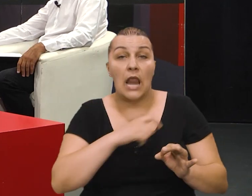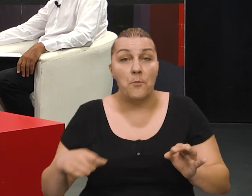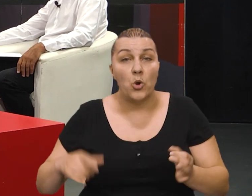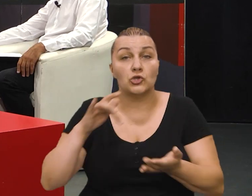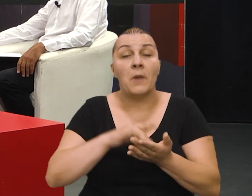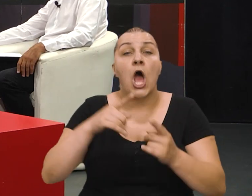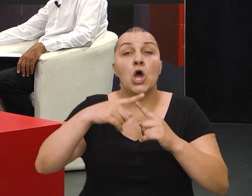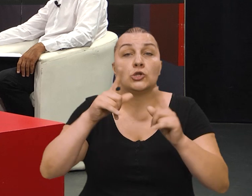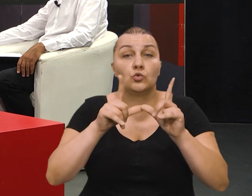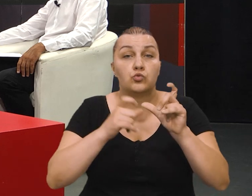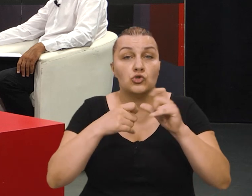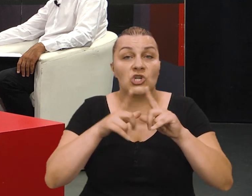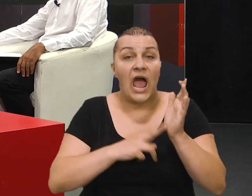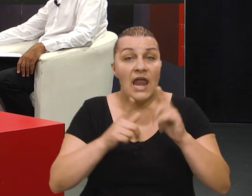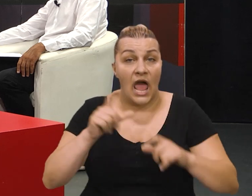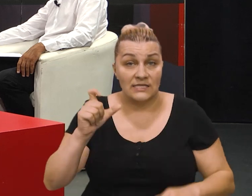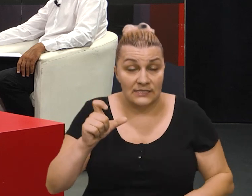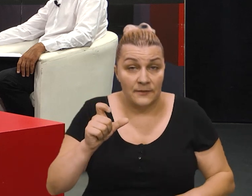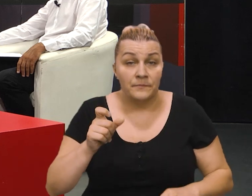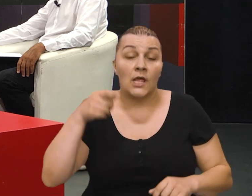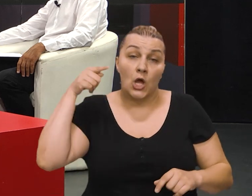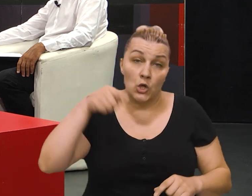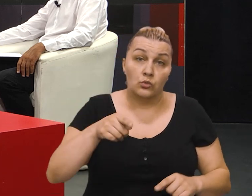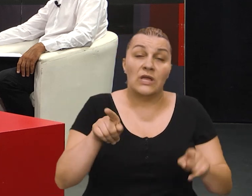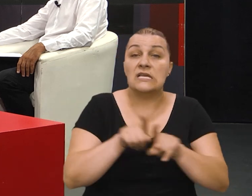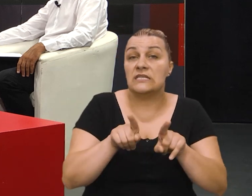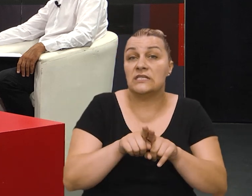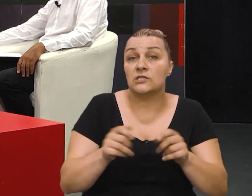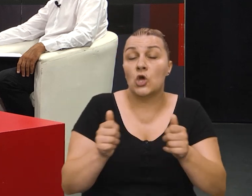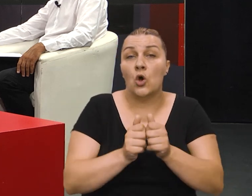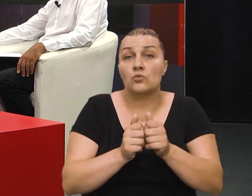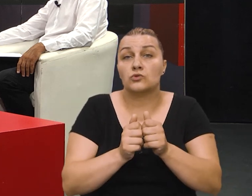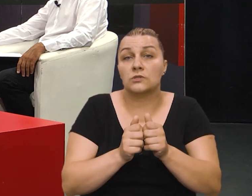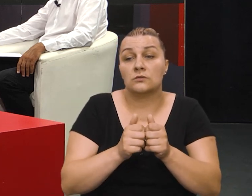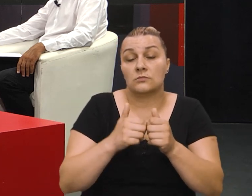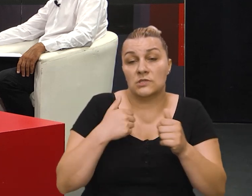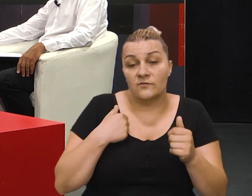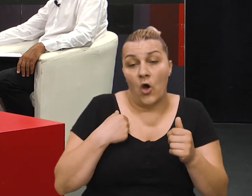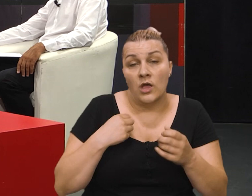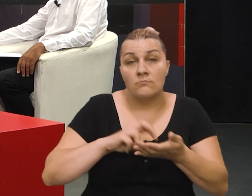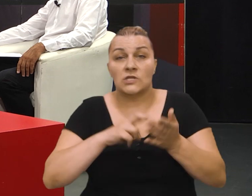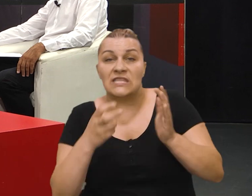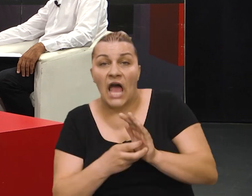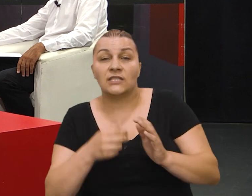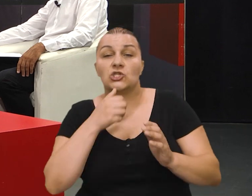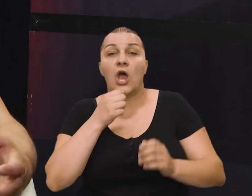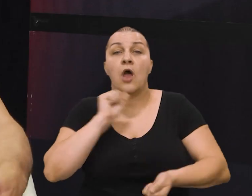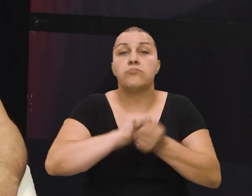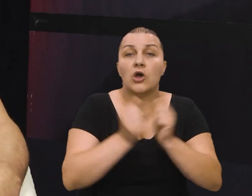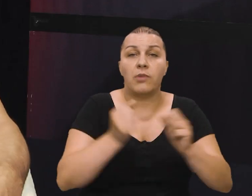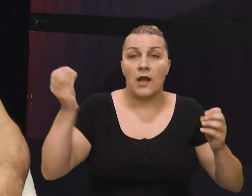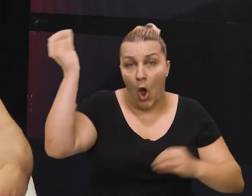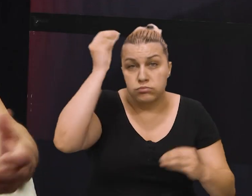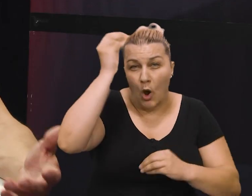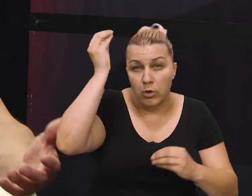na Tuškancu, gdje uz isto tako nadograđivan sebe u taktičkoj i borbanoj